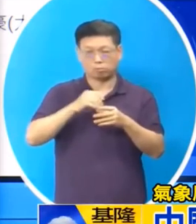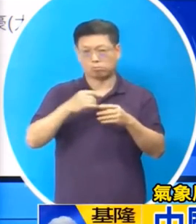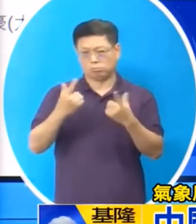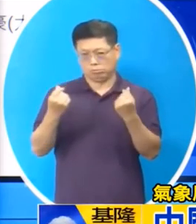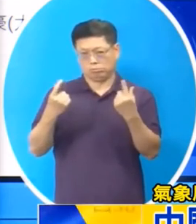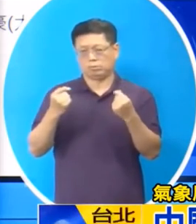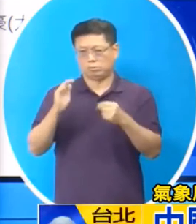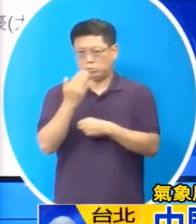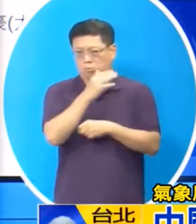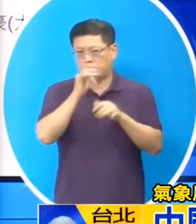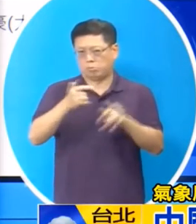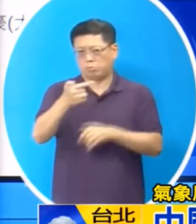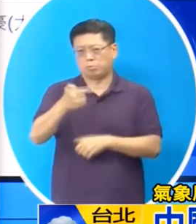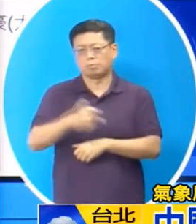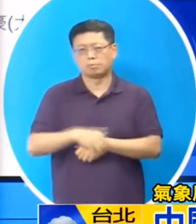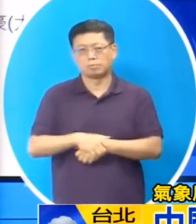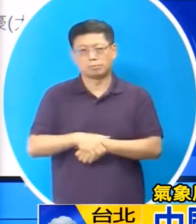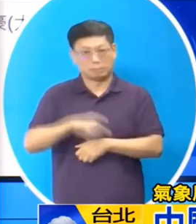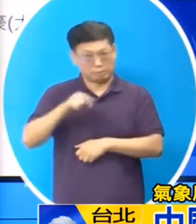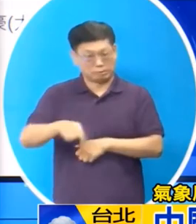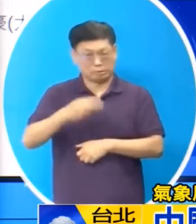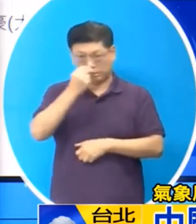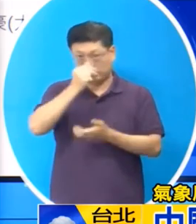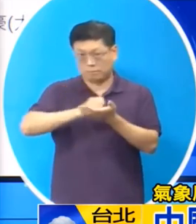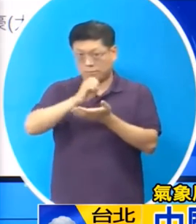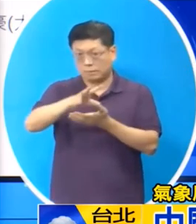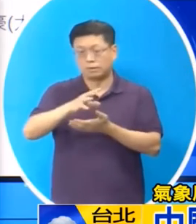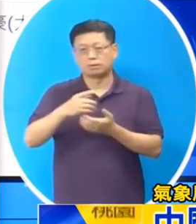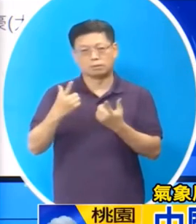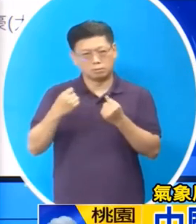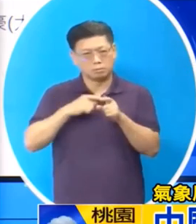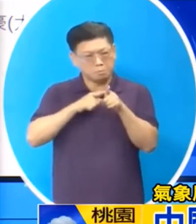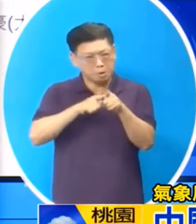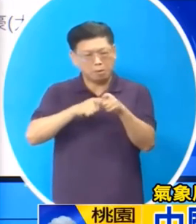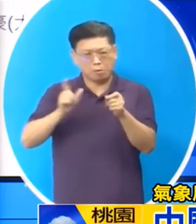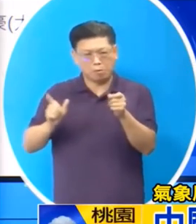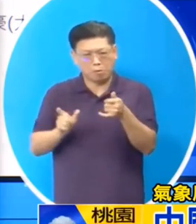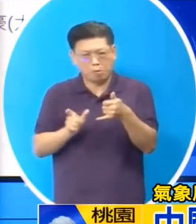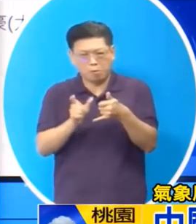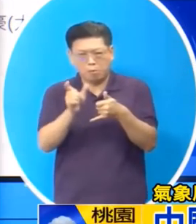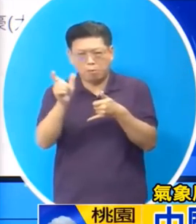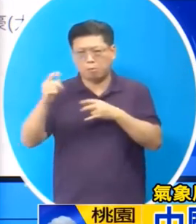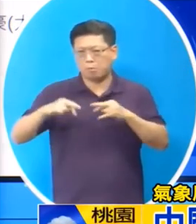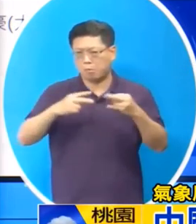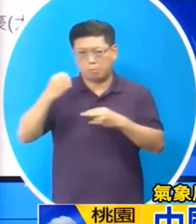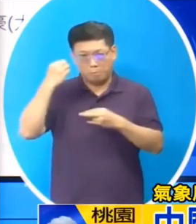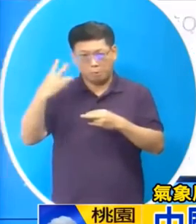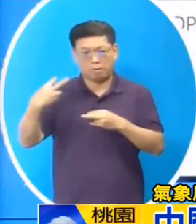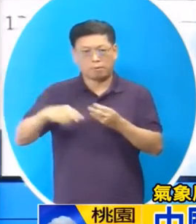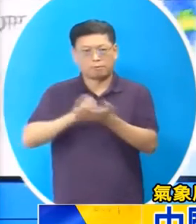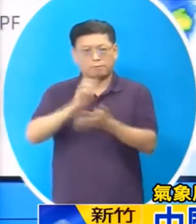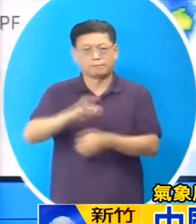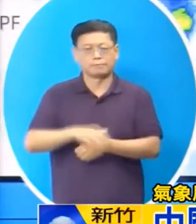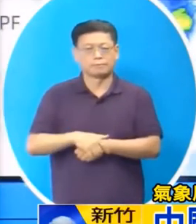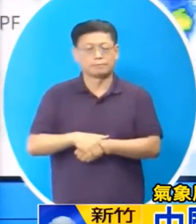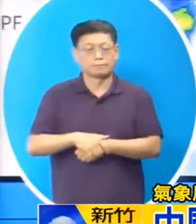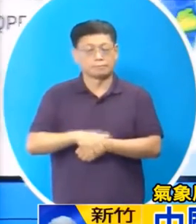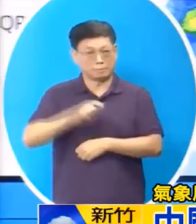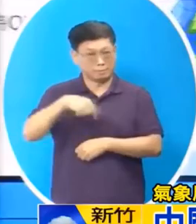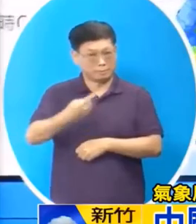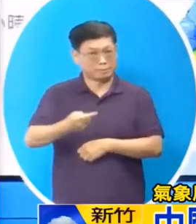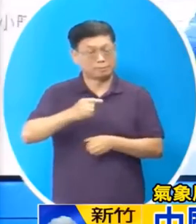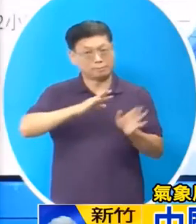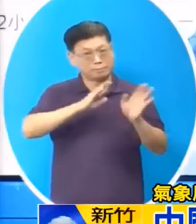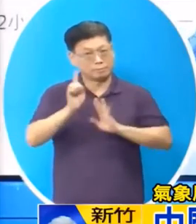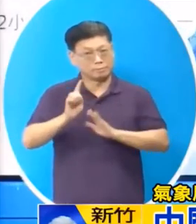现局部性的豪雨当然这个豪雨特报我们会随着台风的移动滚动更新提醒大家至于未来的天